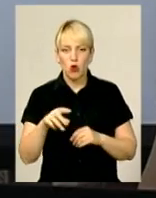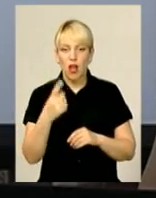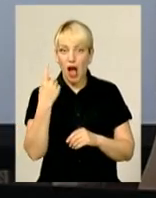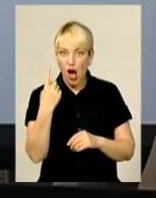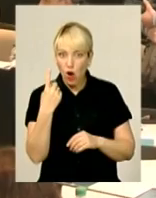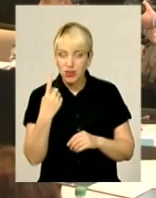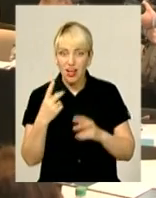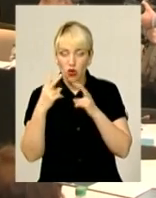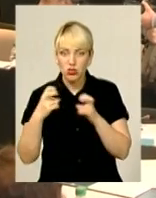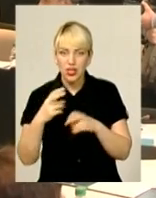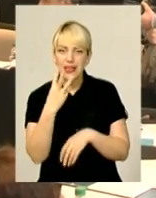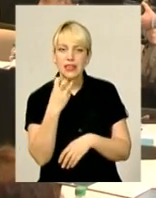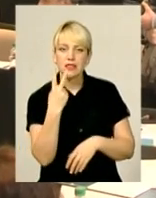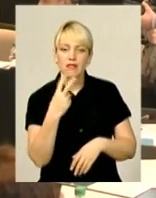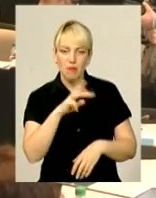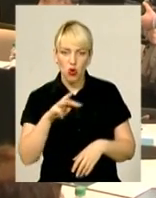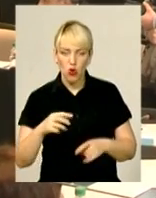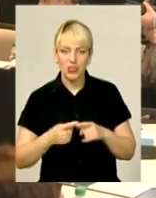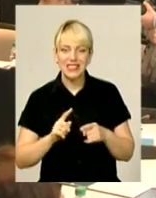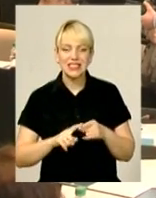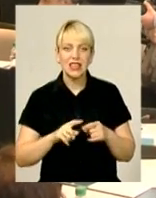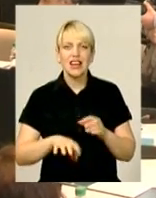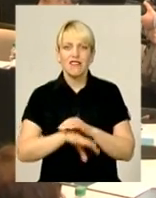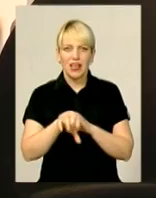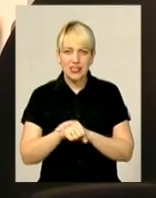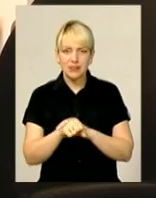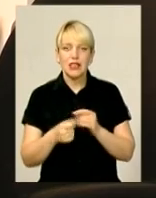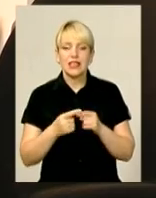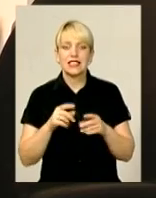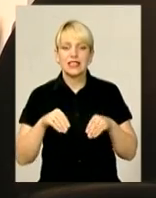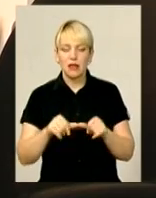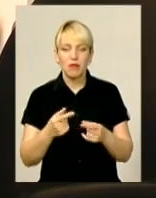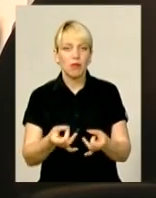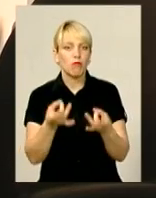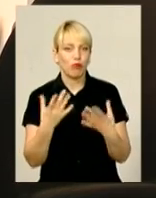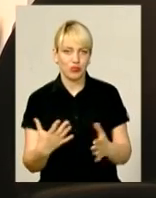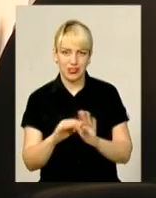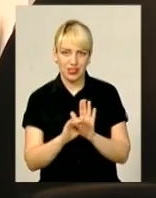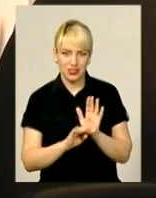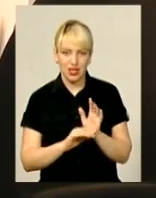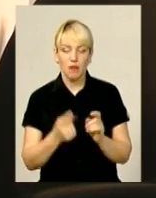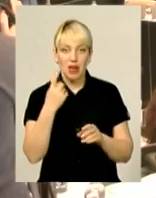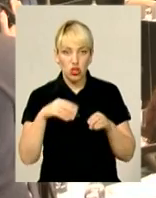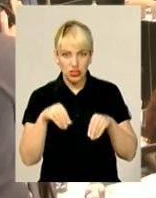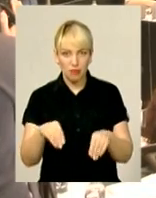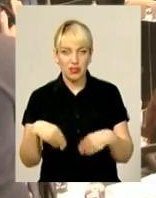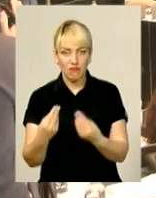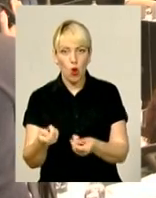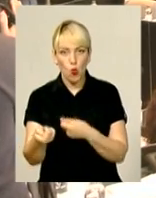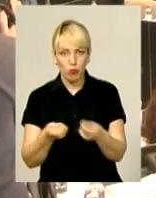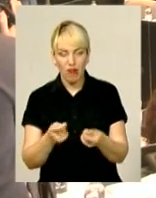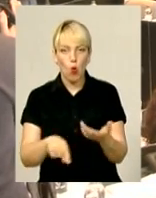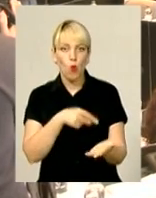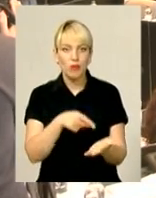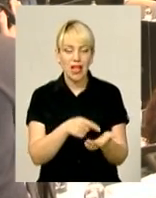302 мільйони. Схема дерибану землі насправді проста, від того не менш зухвала. Спершу землю виділяли управлінню, комунальному